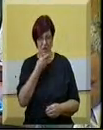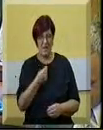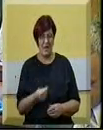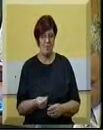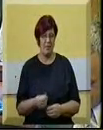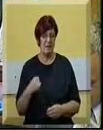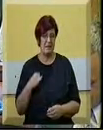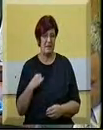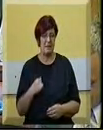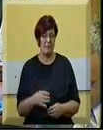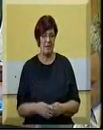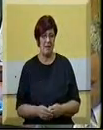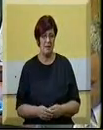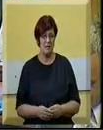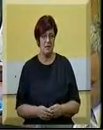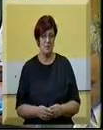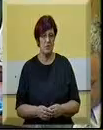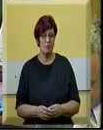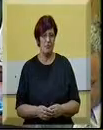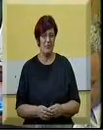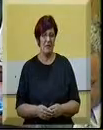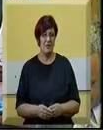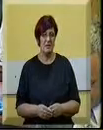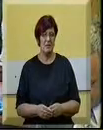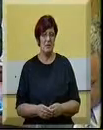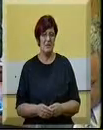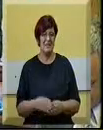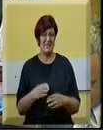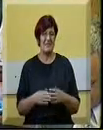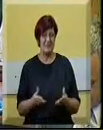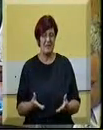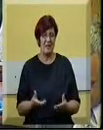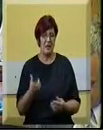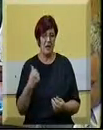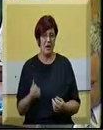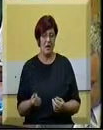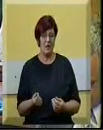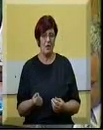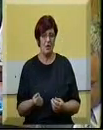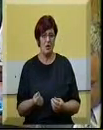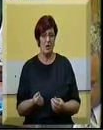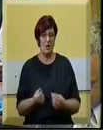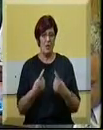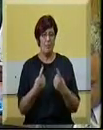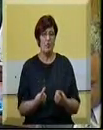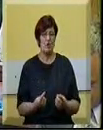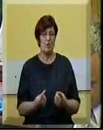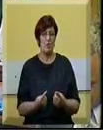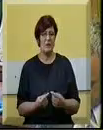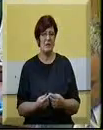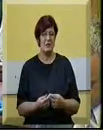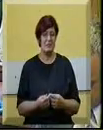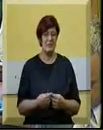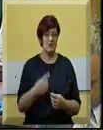karakteriša vam tako priča o tome, ja kažem, kraj nespretno, kažem, da ali, kažem, poslije se neke ideje da se ona nešto